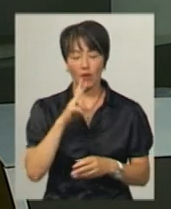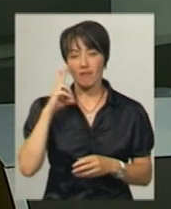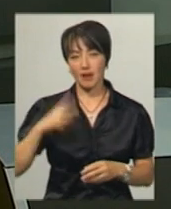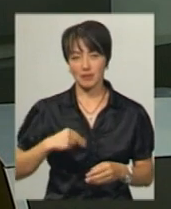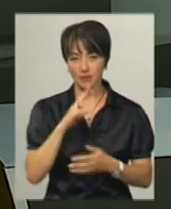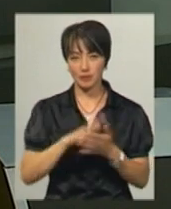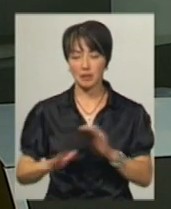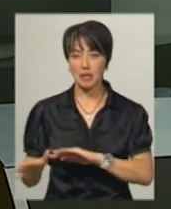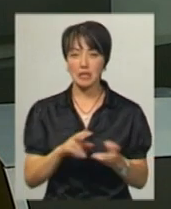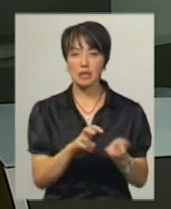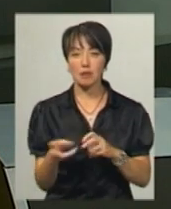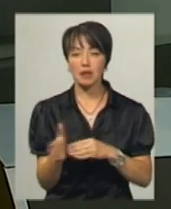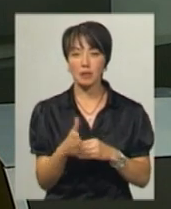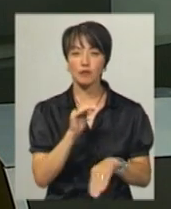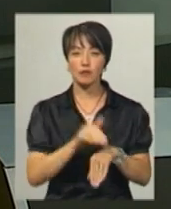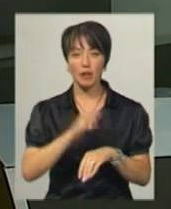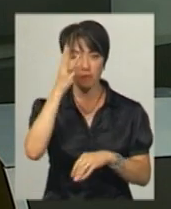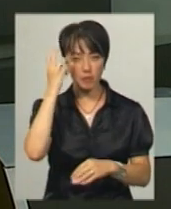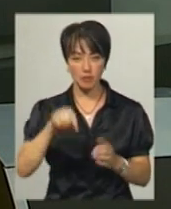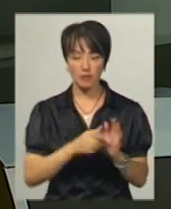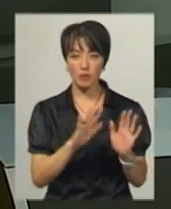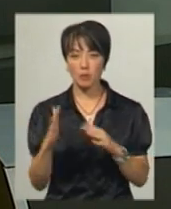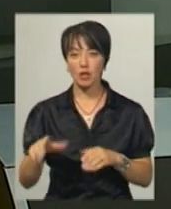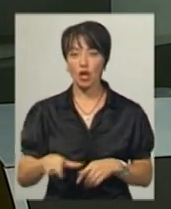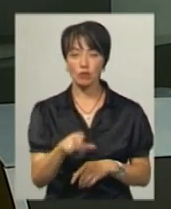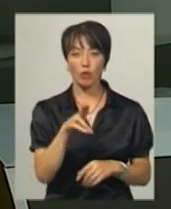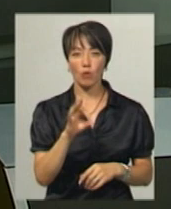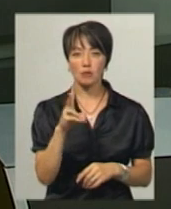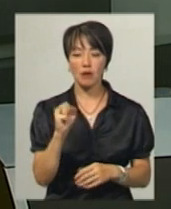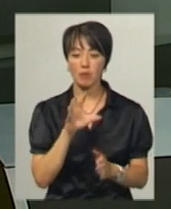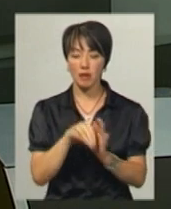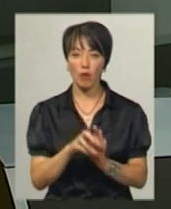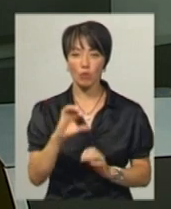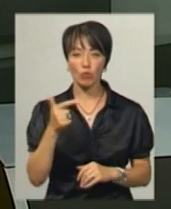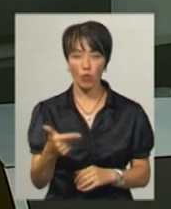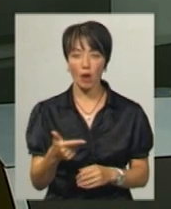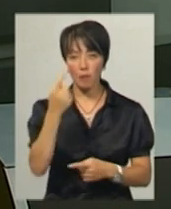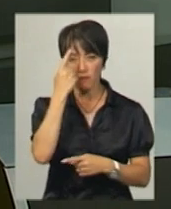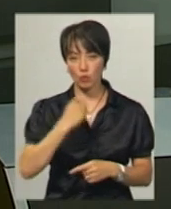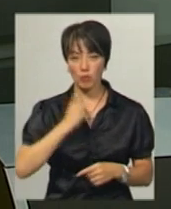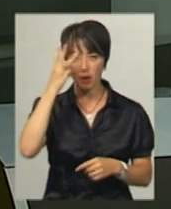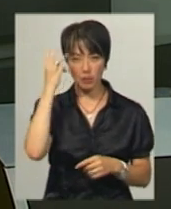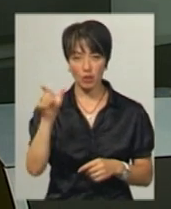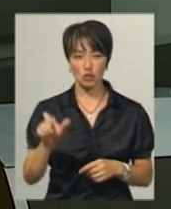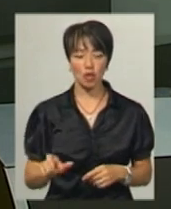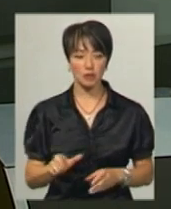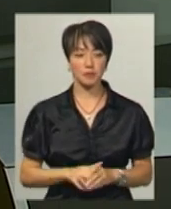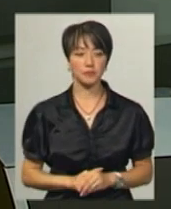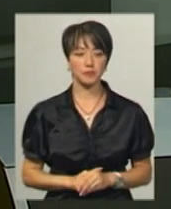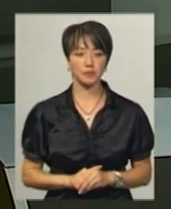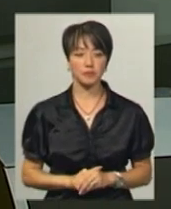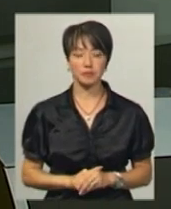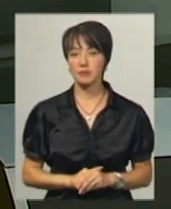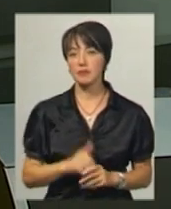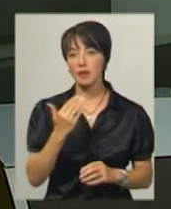Загибель риби зафіксували у Хмельницькому про випадок на річці Плоска, що впадає в Південний Буг, нам повідомила хмельничанка Олена Кибалка.